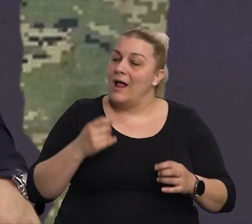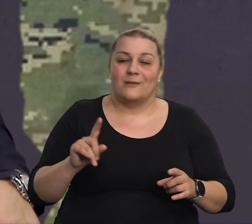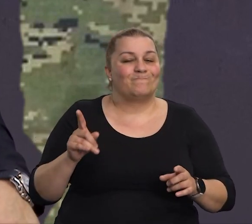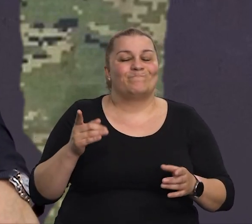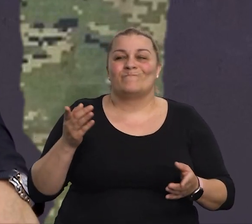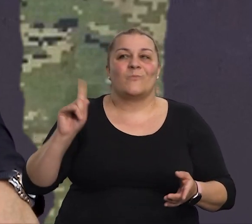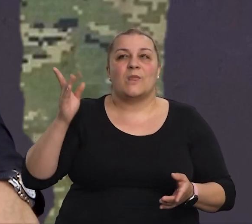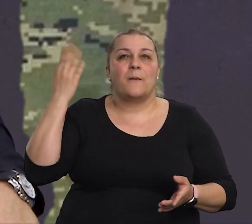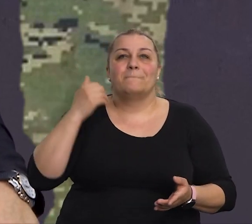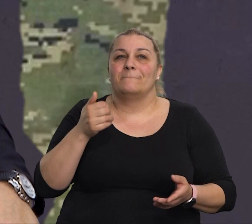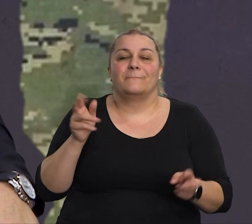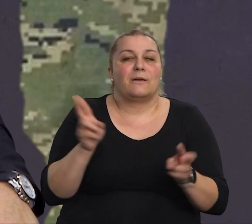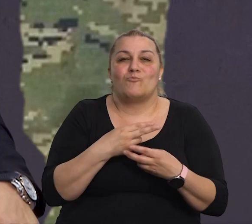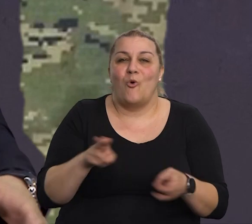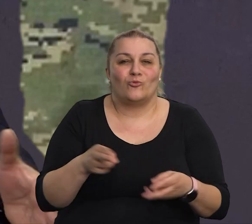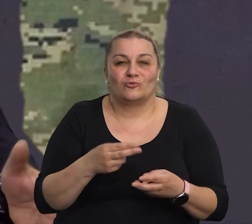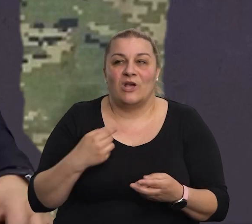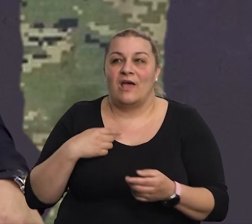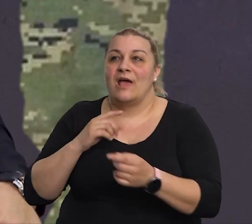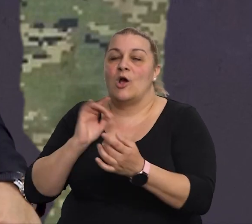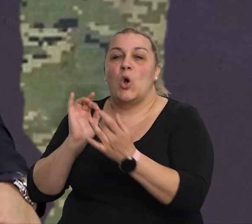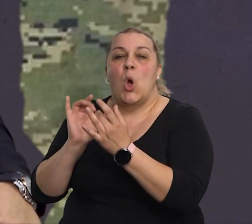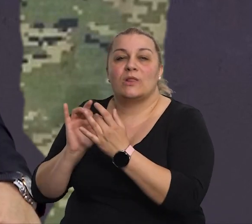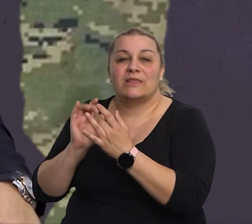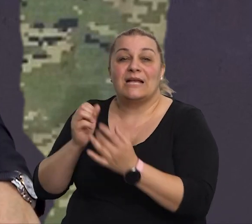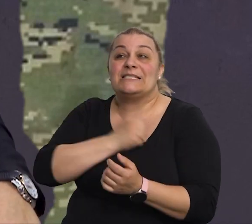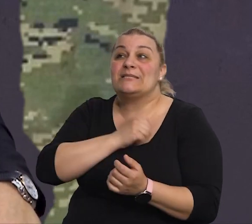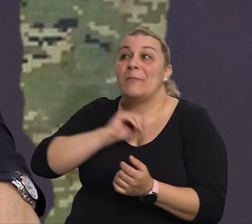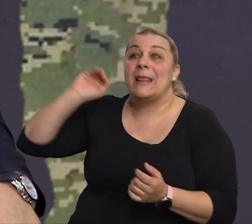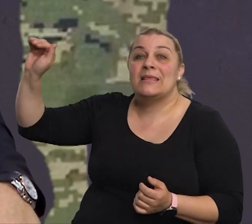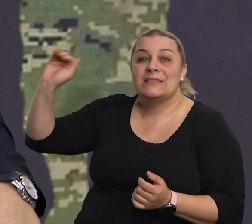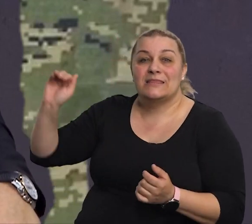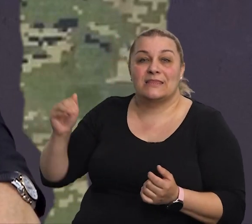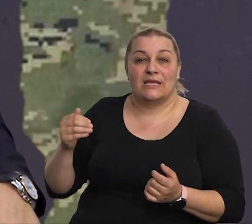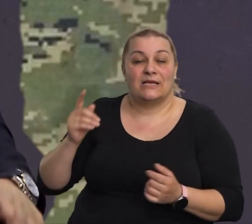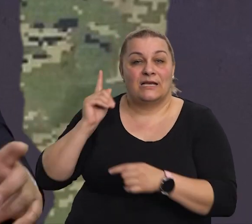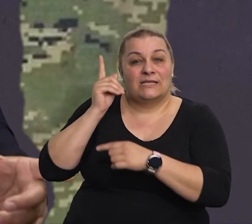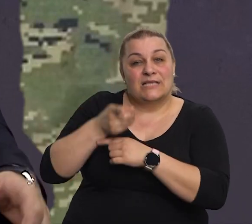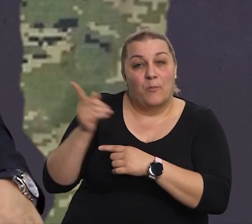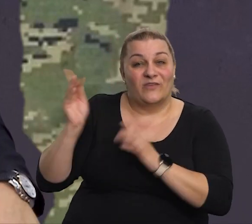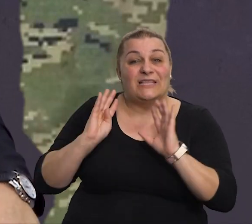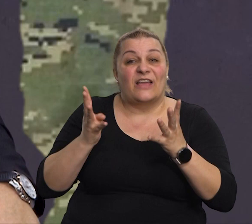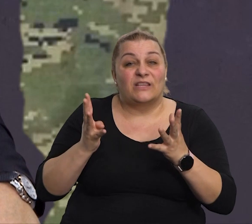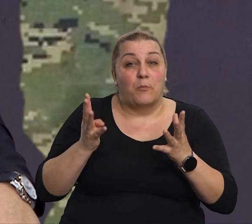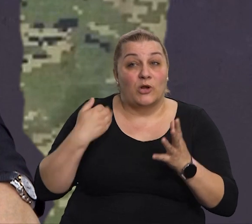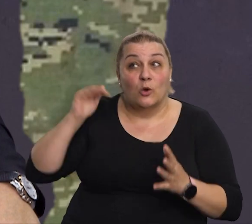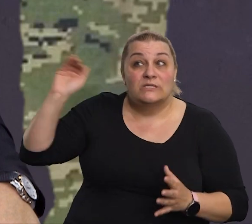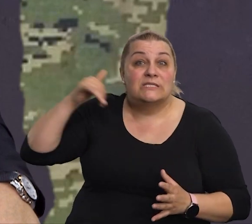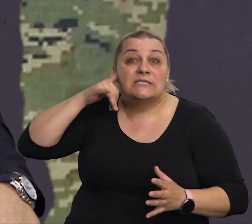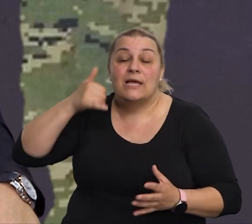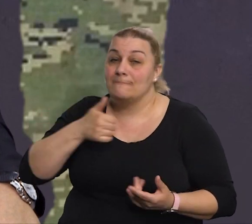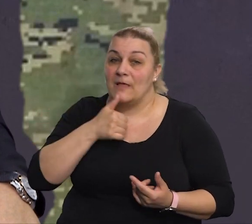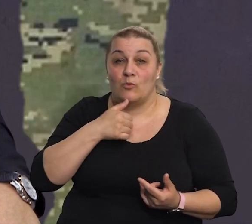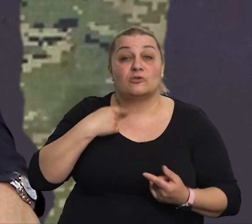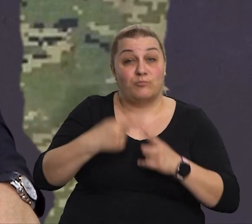mogućnosti, ni veze, kako bi mogao supliti sa kontakte sa Splitom, odnosno zapojenikom devete bojene hosa, i, jer sam morao izvijestiti,